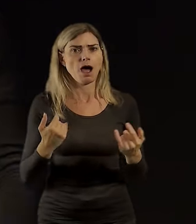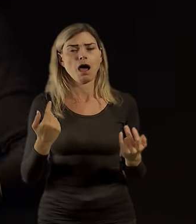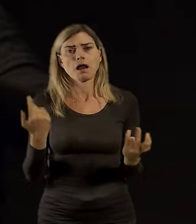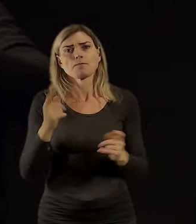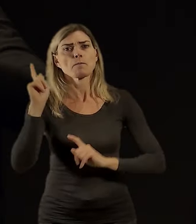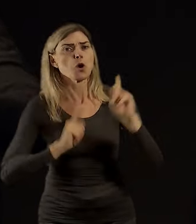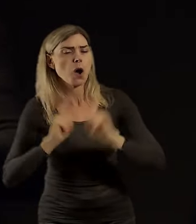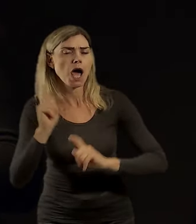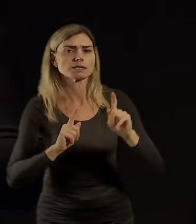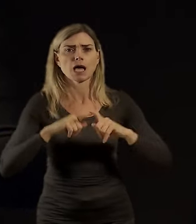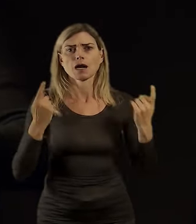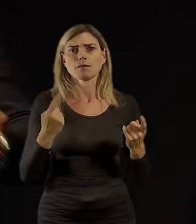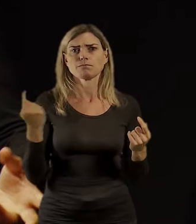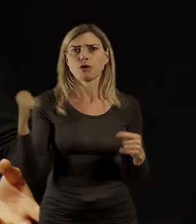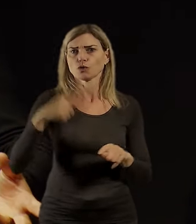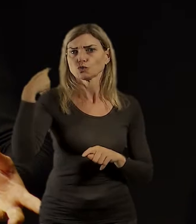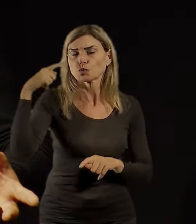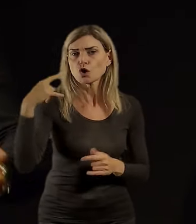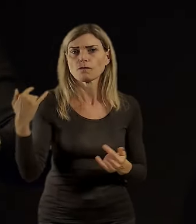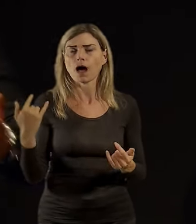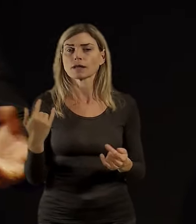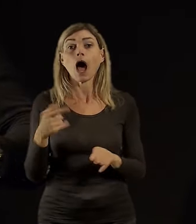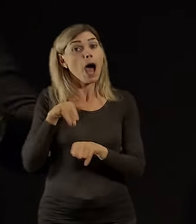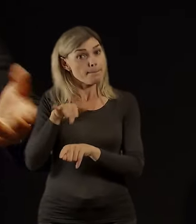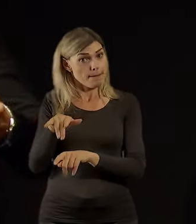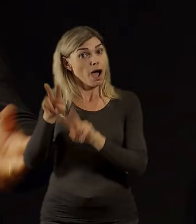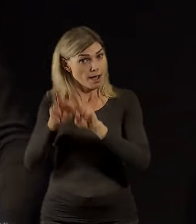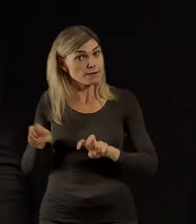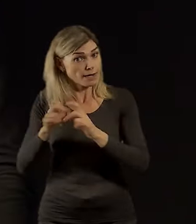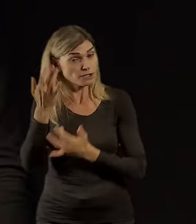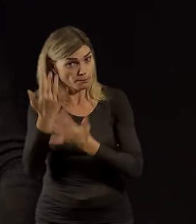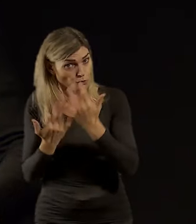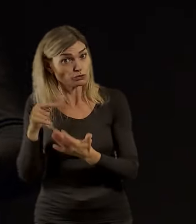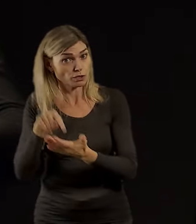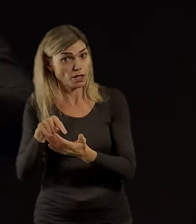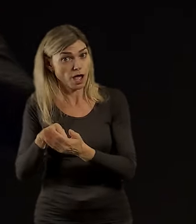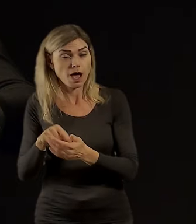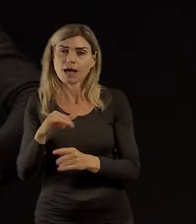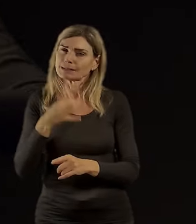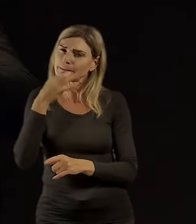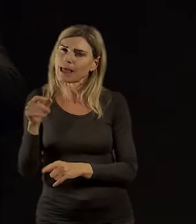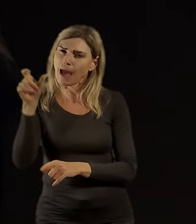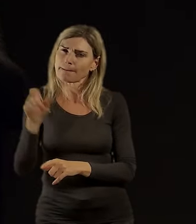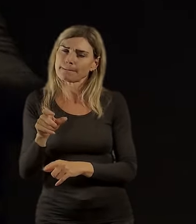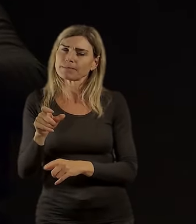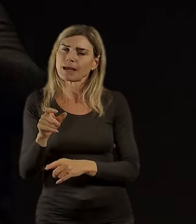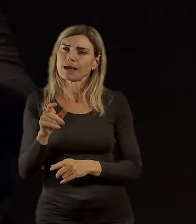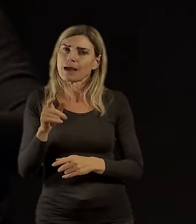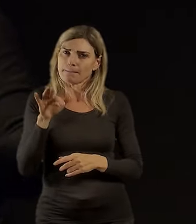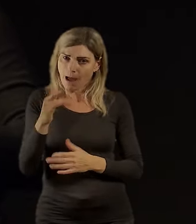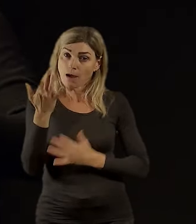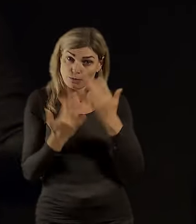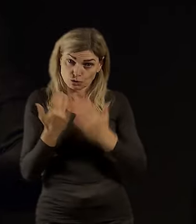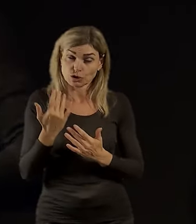tady a tak dále. Jak se tohle to zobrazuje právě v těch analýzách? Je tam někde, je to otázka na tebe, Zdeňko, jestli tam někde právě za nějakou